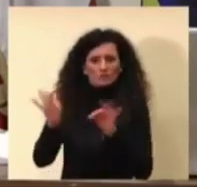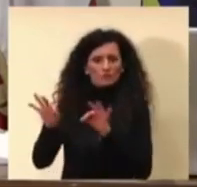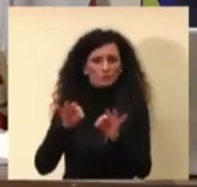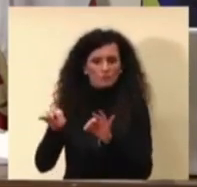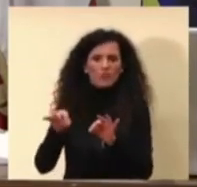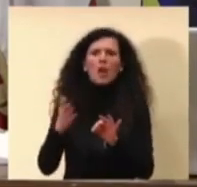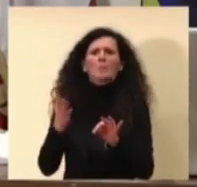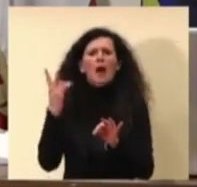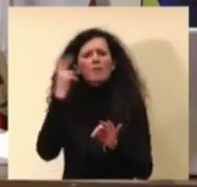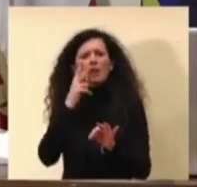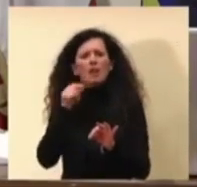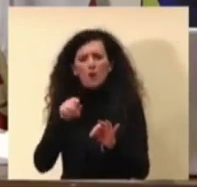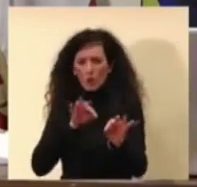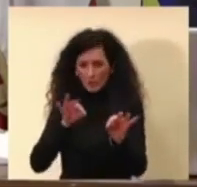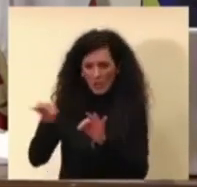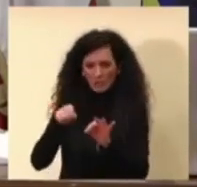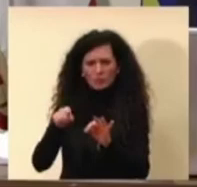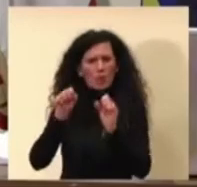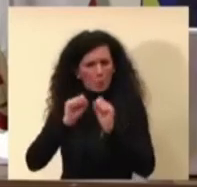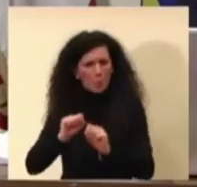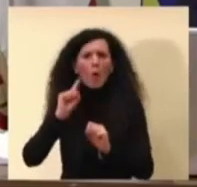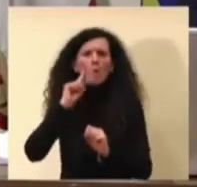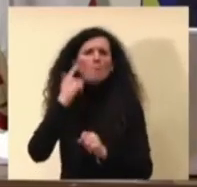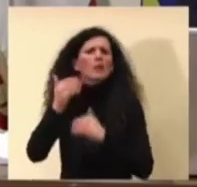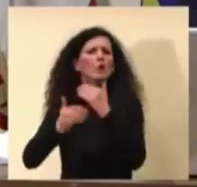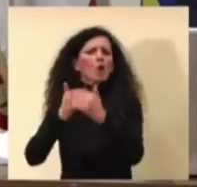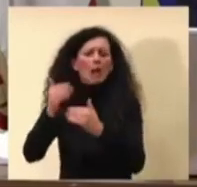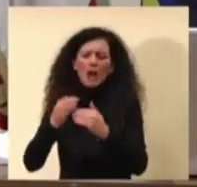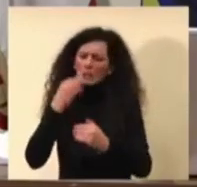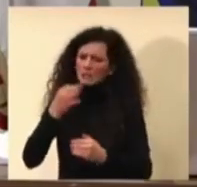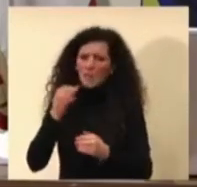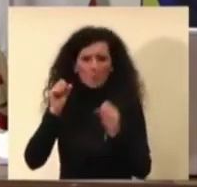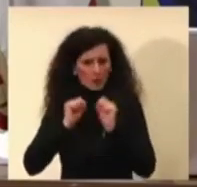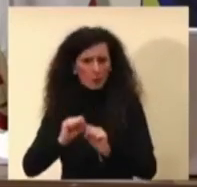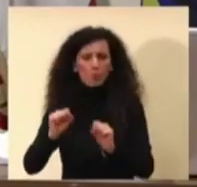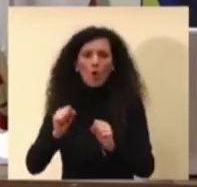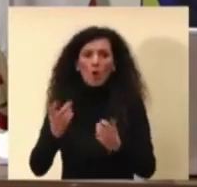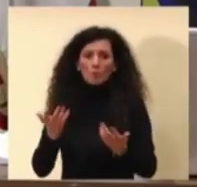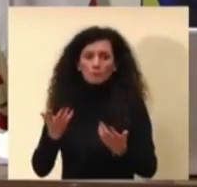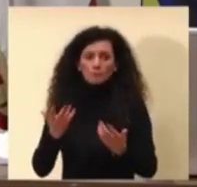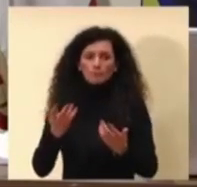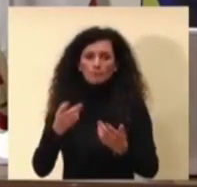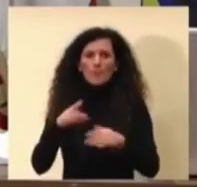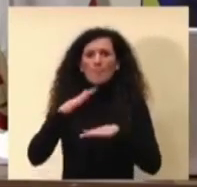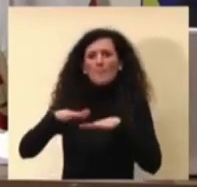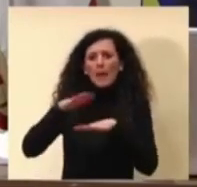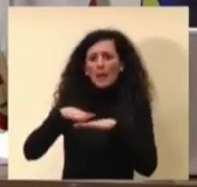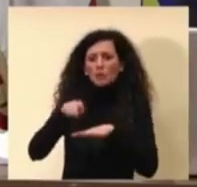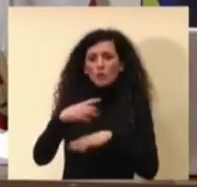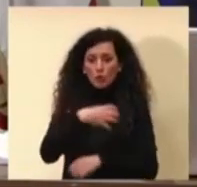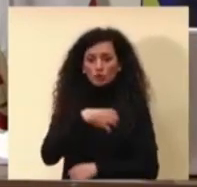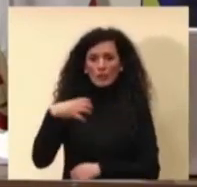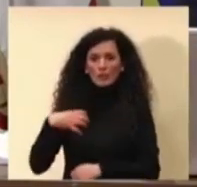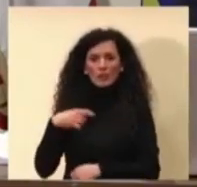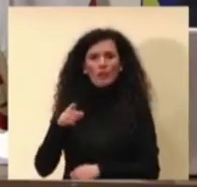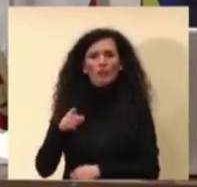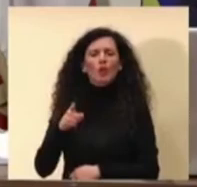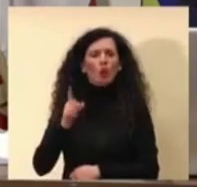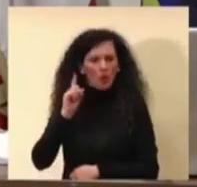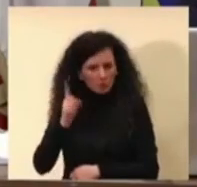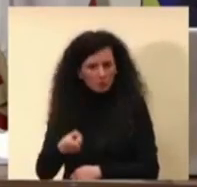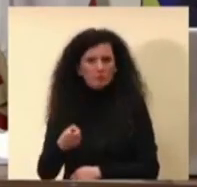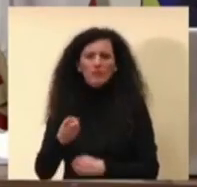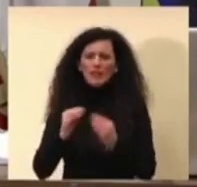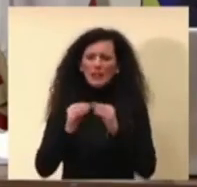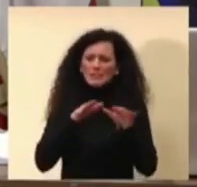migliorabile, le cose vanno sempre valutate, il metodo scientifico vuole che qualsiasi